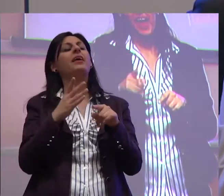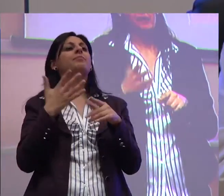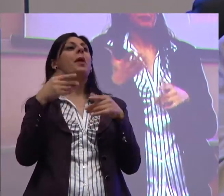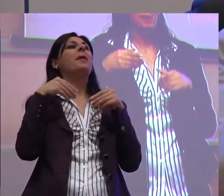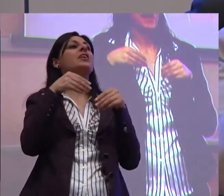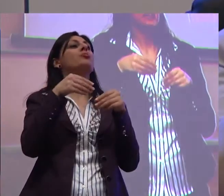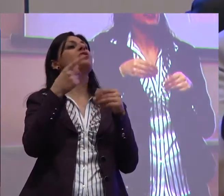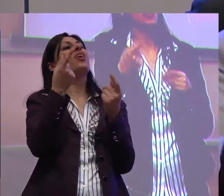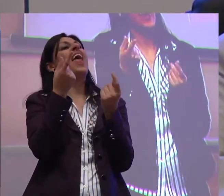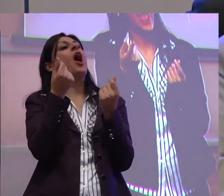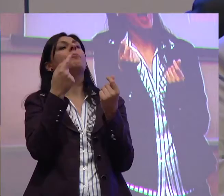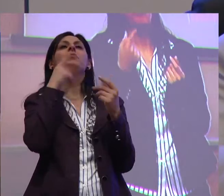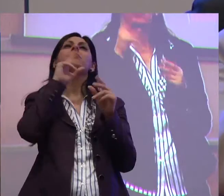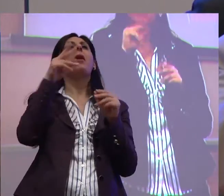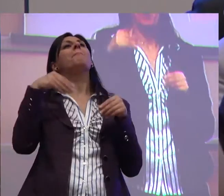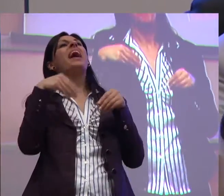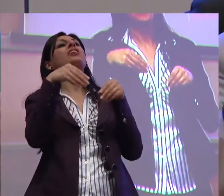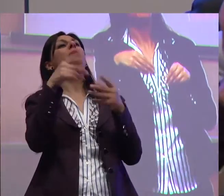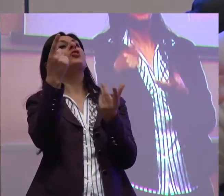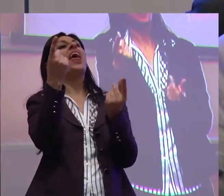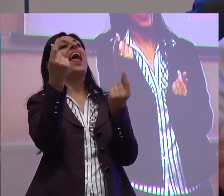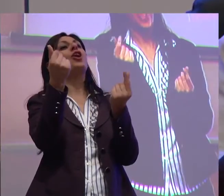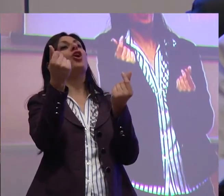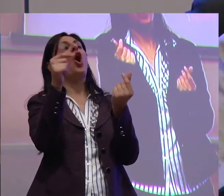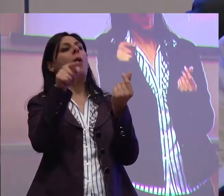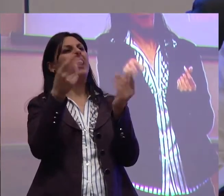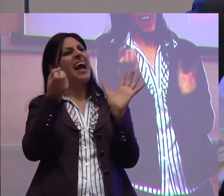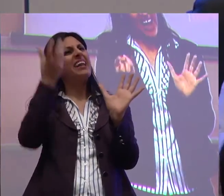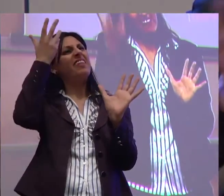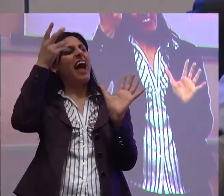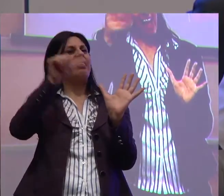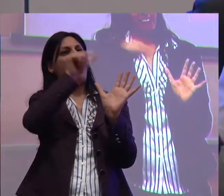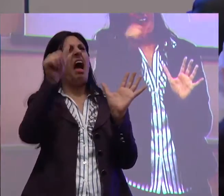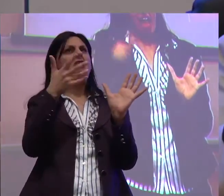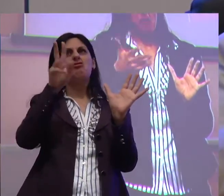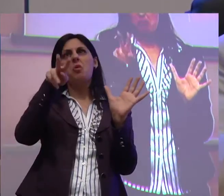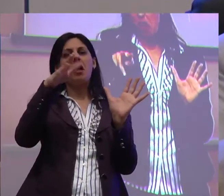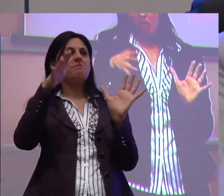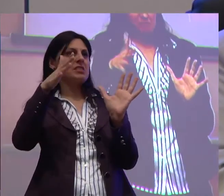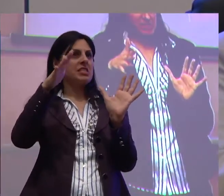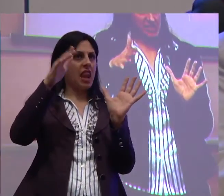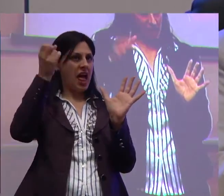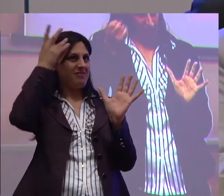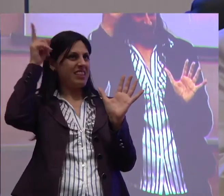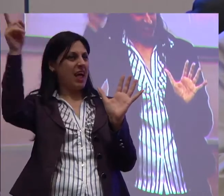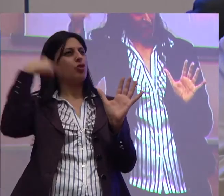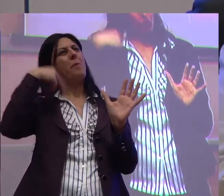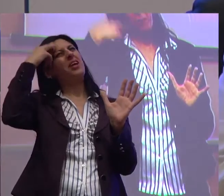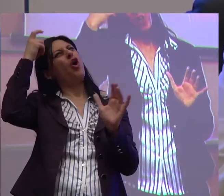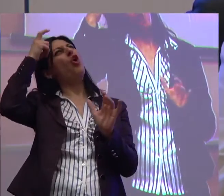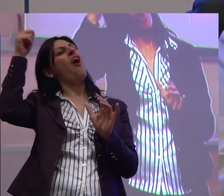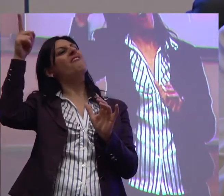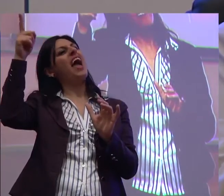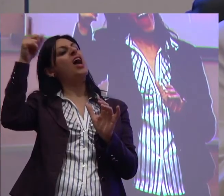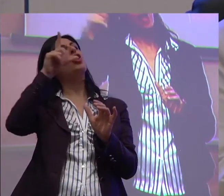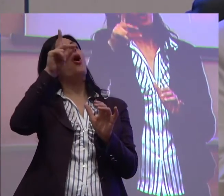su questo, perché questa partecipazione economica, è nata, che se la sono inventata nel 2000, intorno agli anni 2000, appunto, ricordo, col governo D